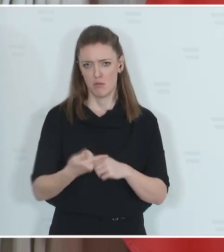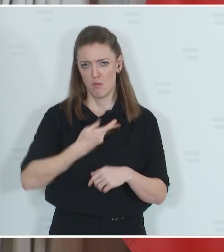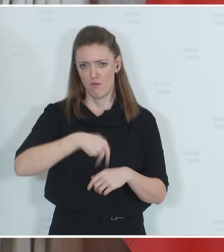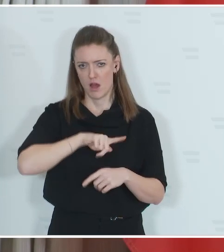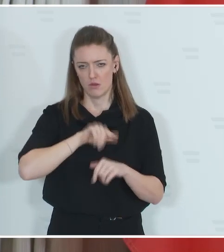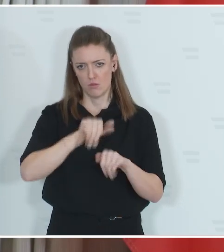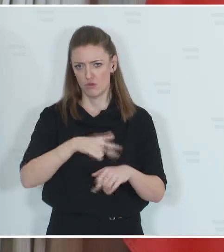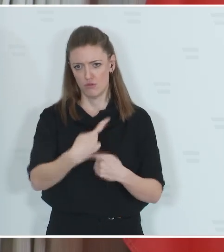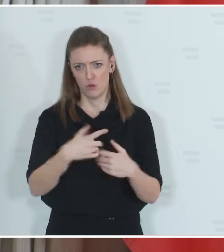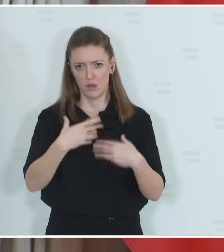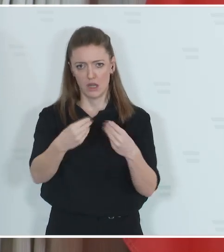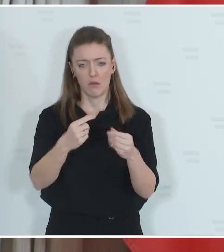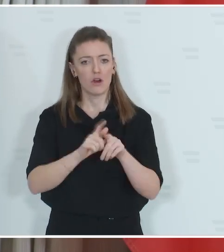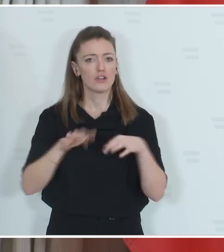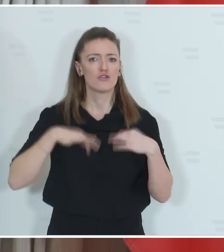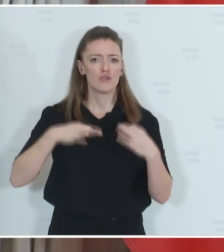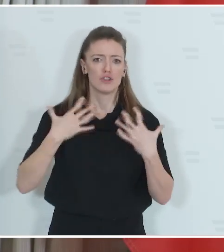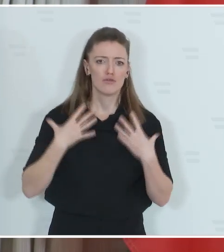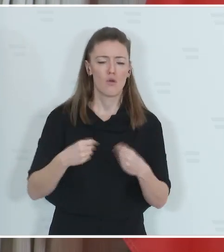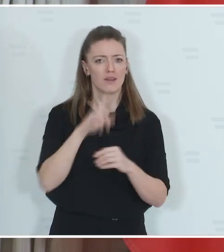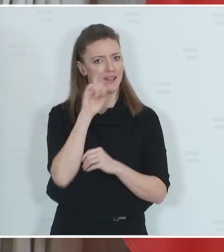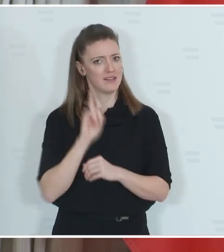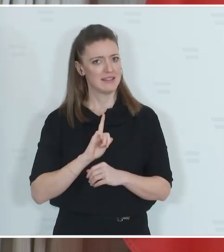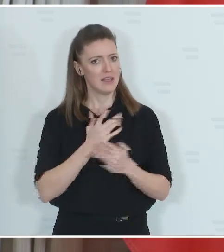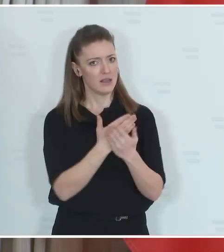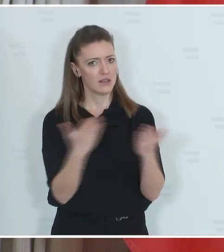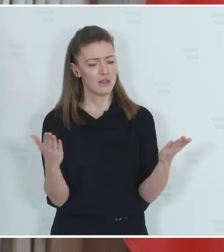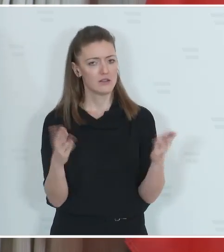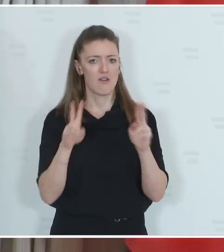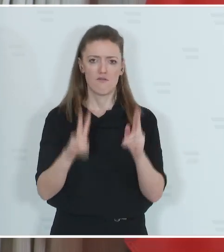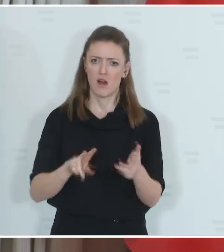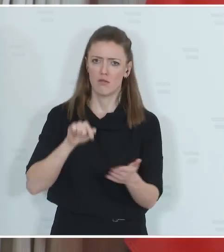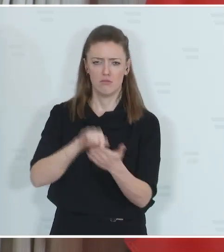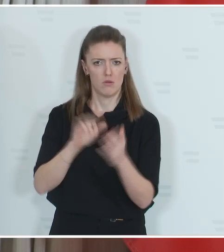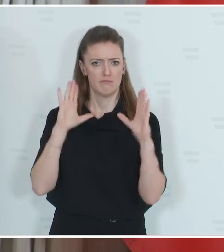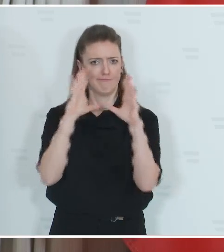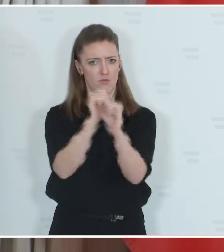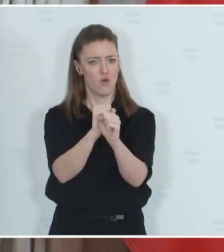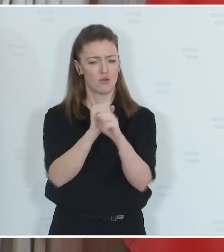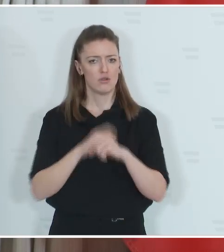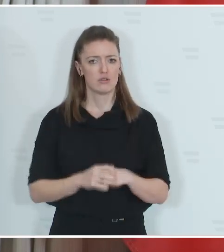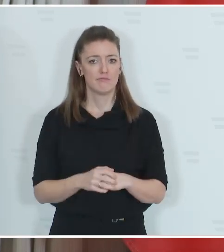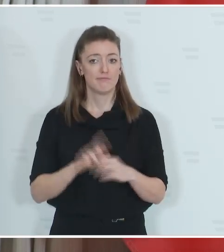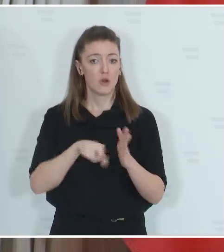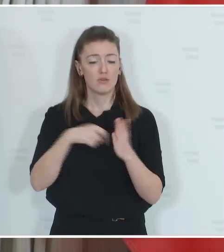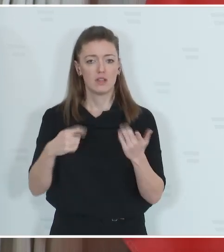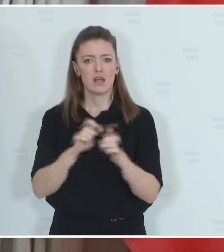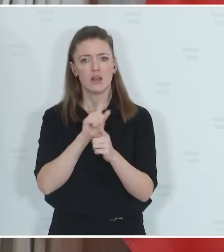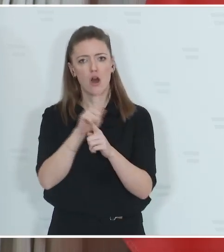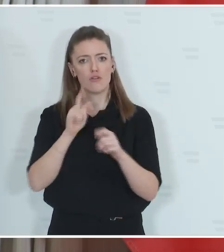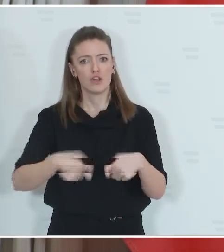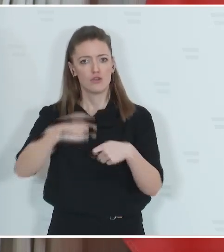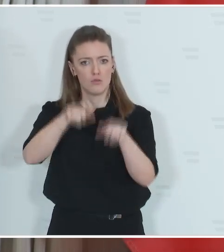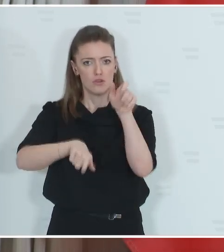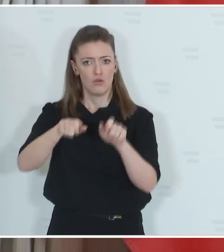Die Gesundheit und das Wohlergehen des Tieres muss einfach im Zentrum stehen. Das bedeutet Einschränkungen für die Züchterinnen